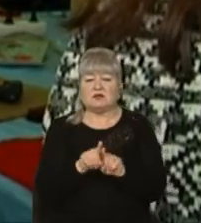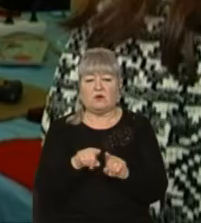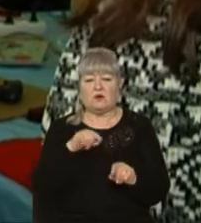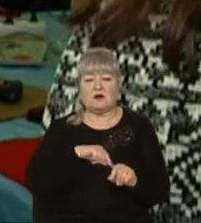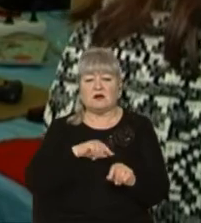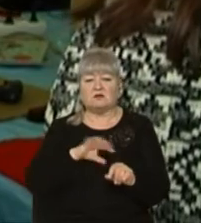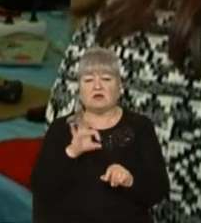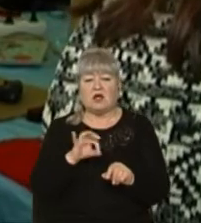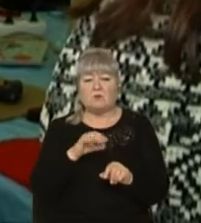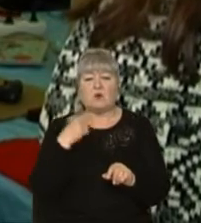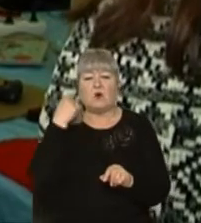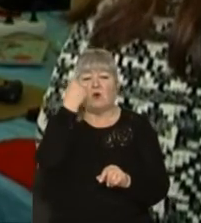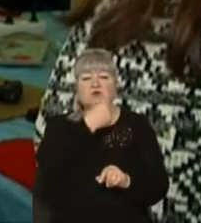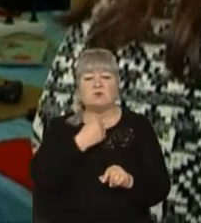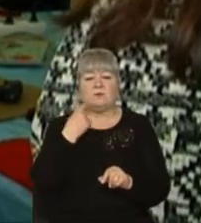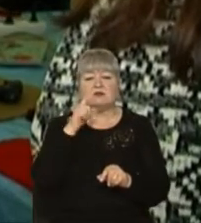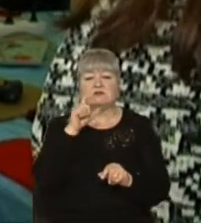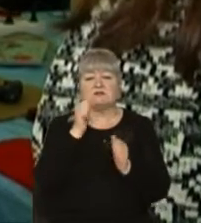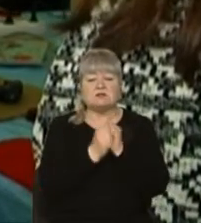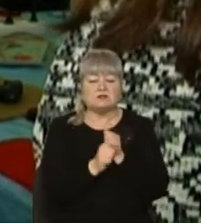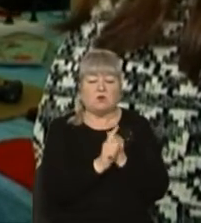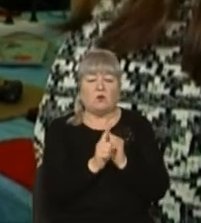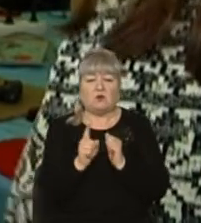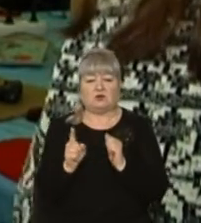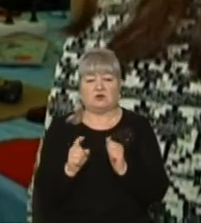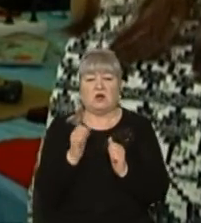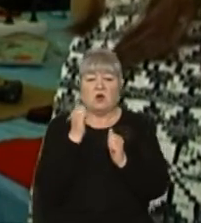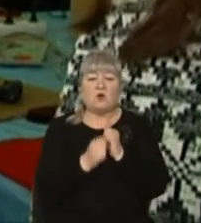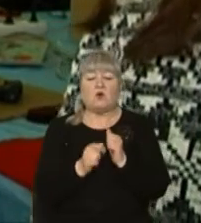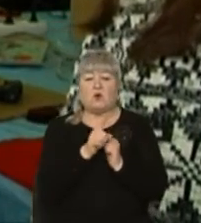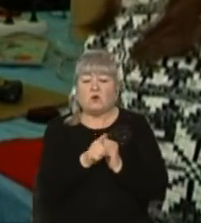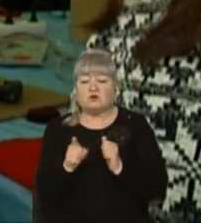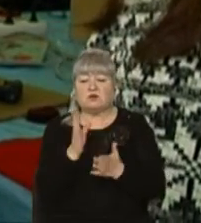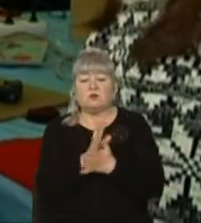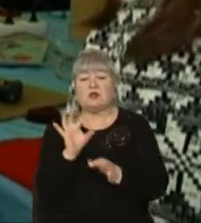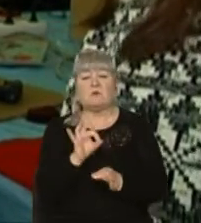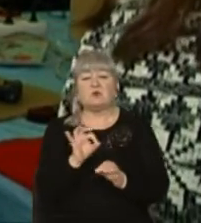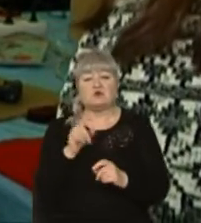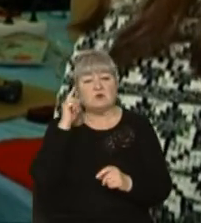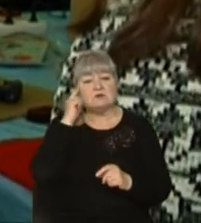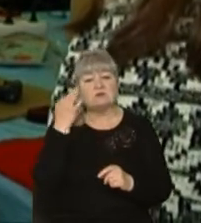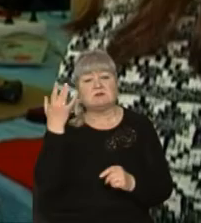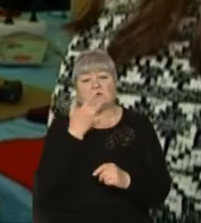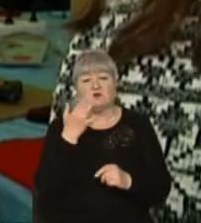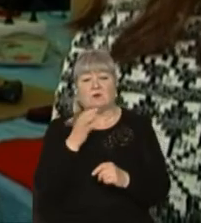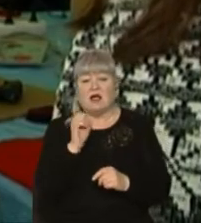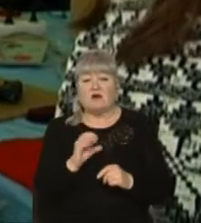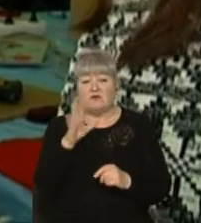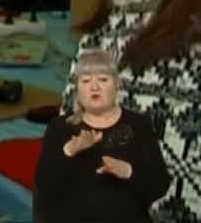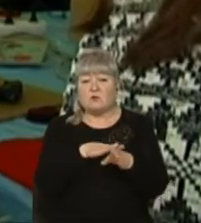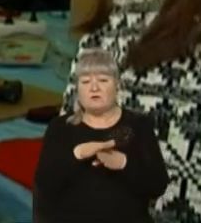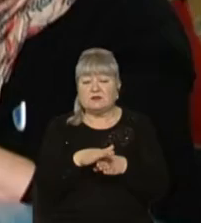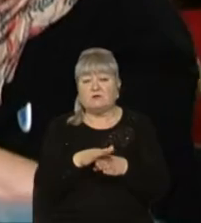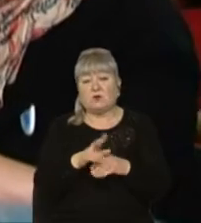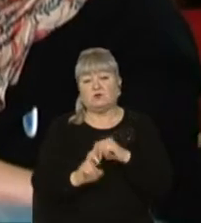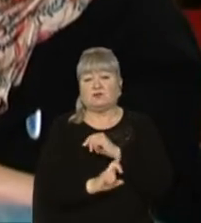Це про особистість кожного. Це кожному є про щось задуматись. І в Європі вона виконується навіть в